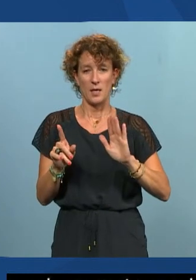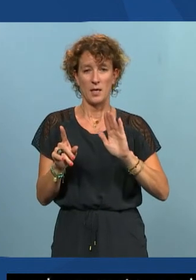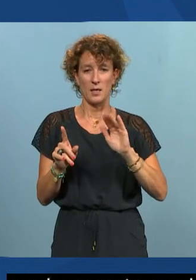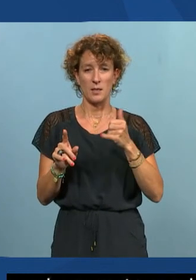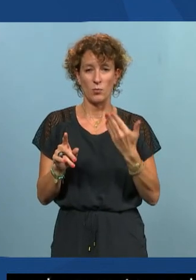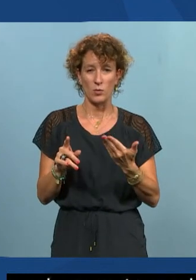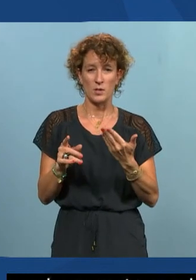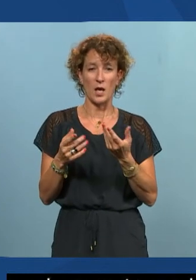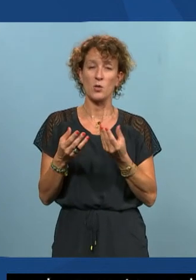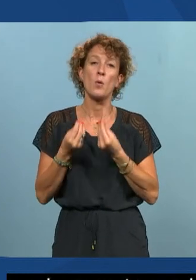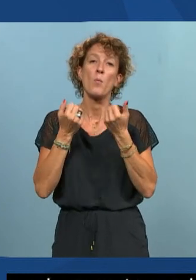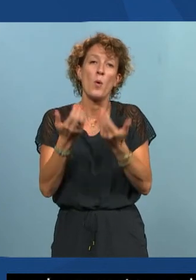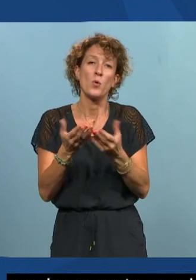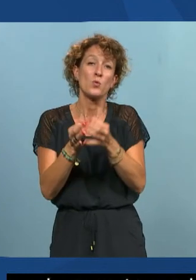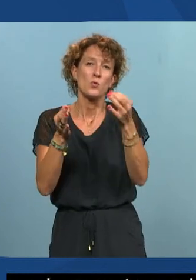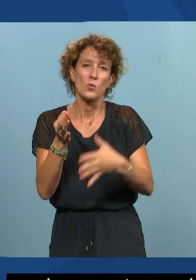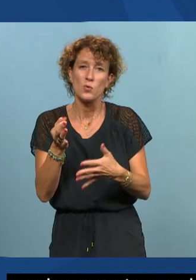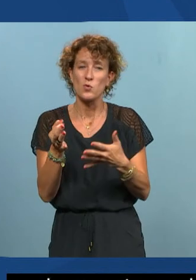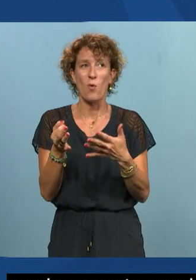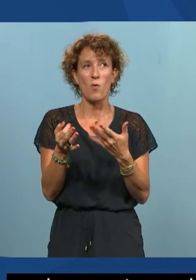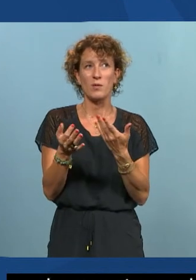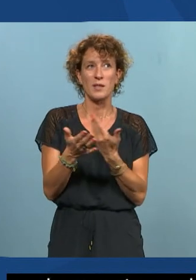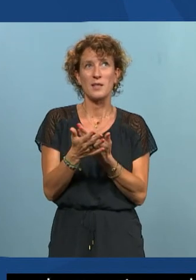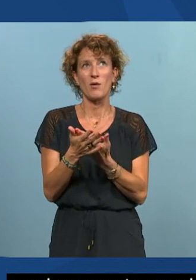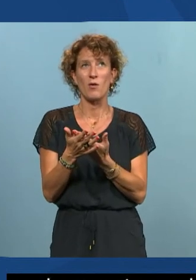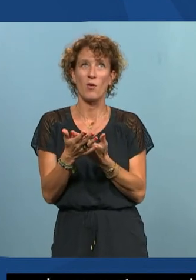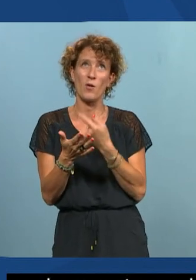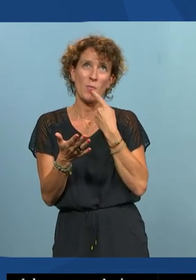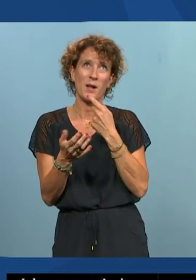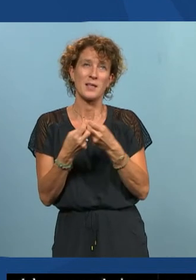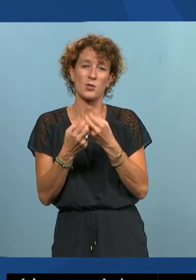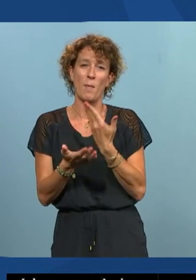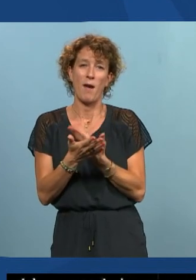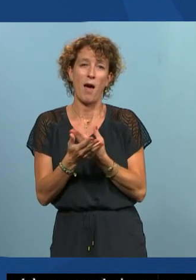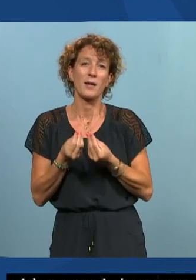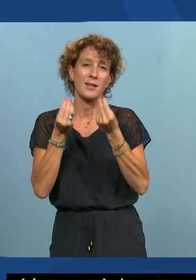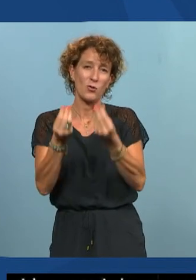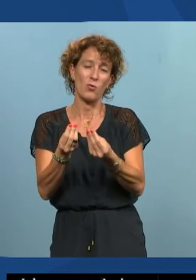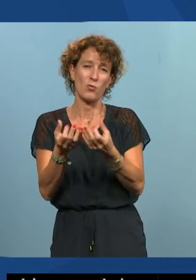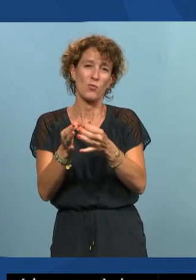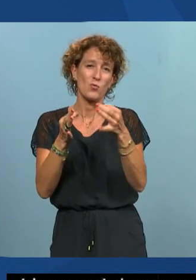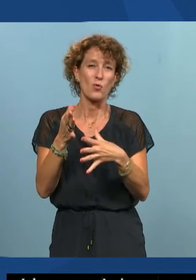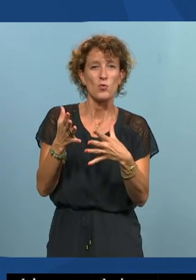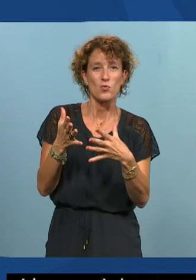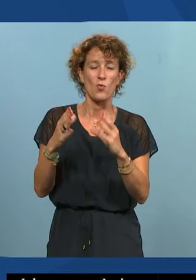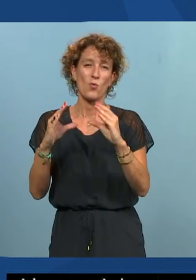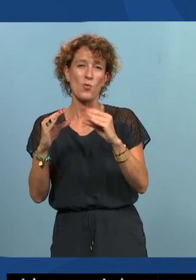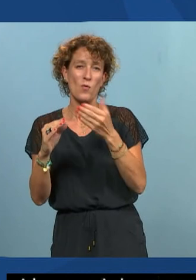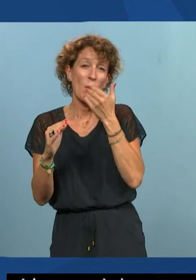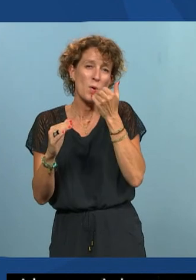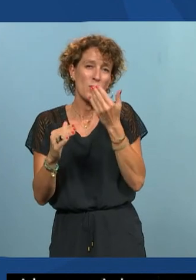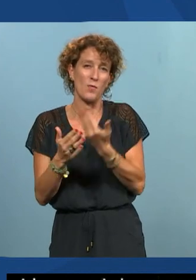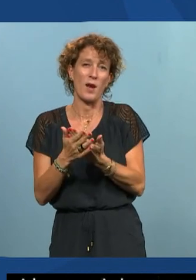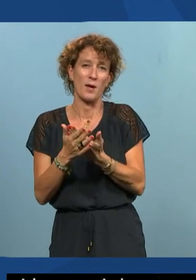une solution open source et du coup qui a ce mérite de pouvoir sensibiliser et déployer ce type d'outils de manière gratuite sur un site internet